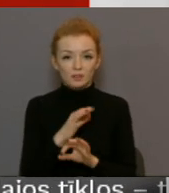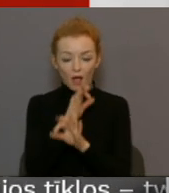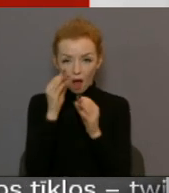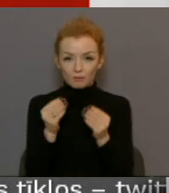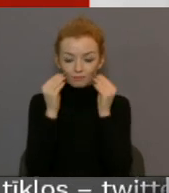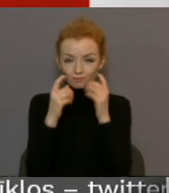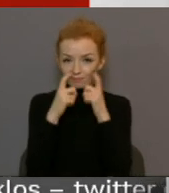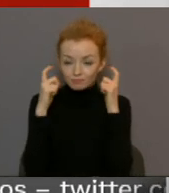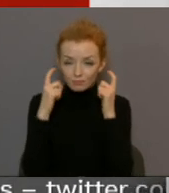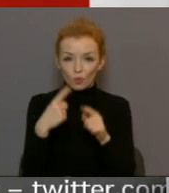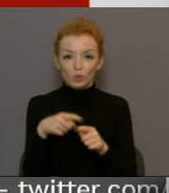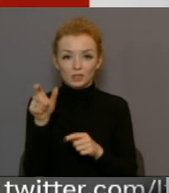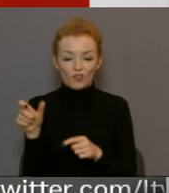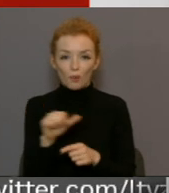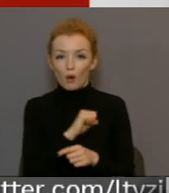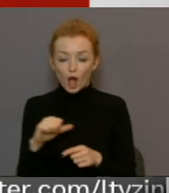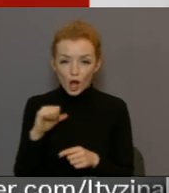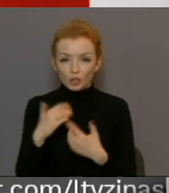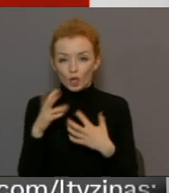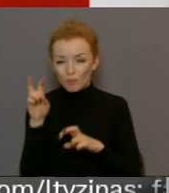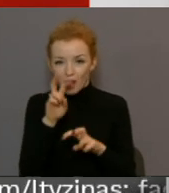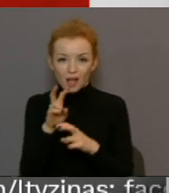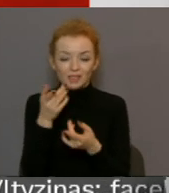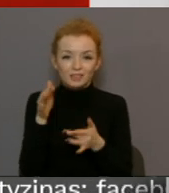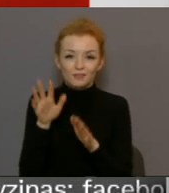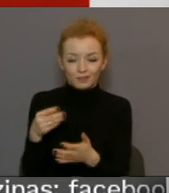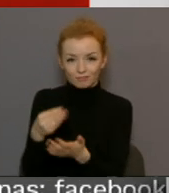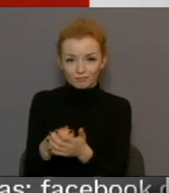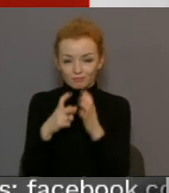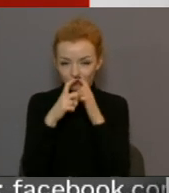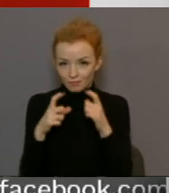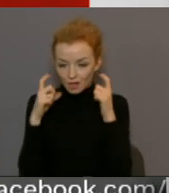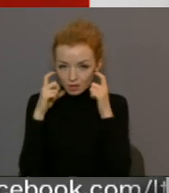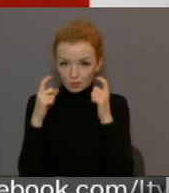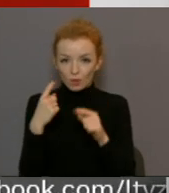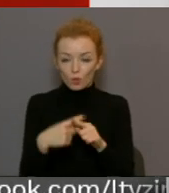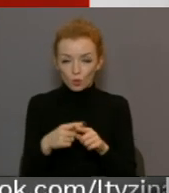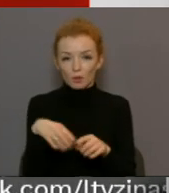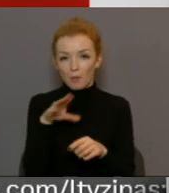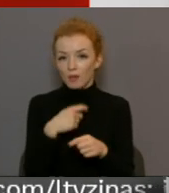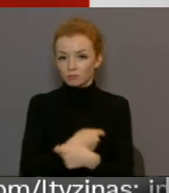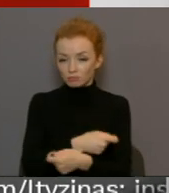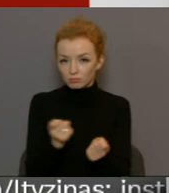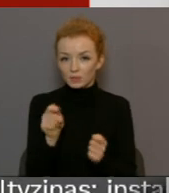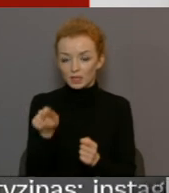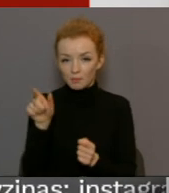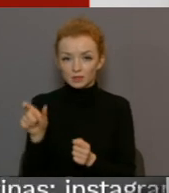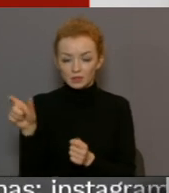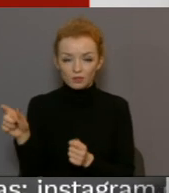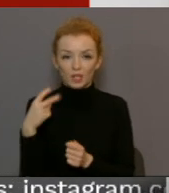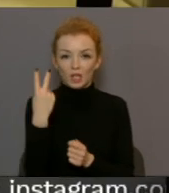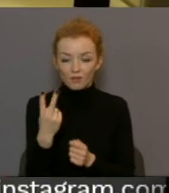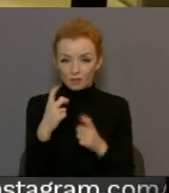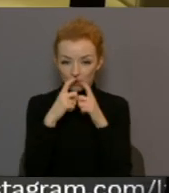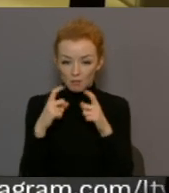viscicamāk cilvēki jau paši saviem spēkiem bija sarūpējuši šīs maskas. No paša stākuma jau dalījām tiem cilvēkiem divas